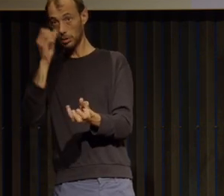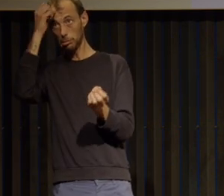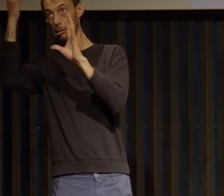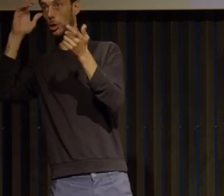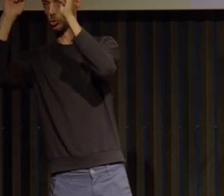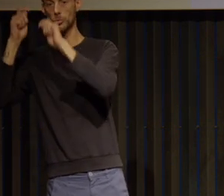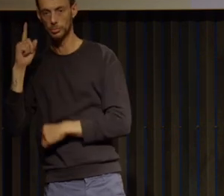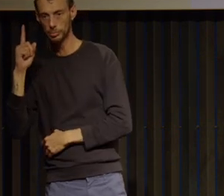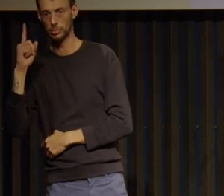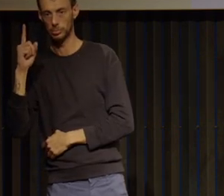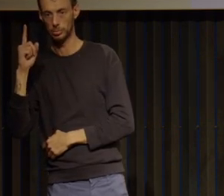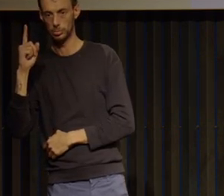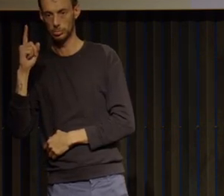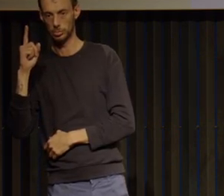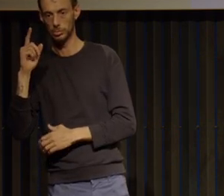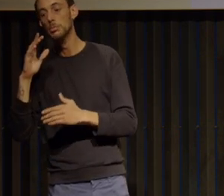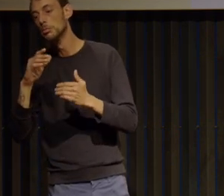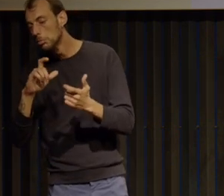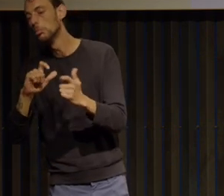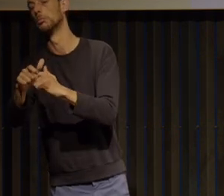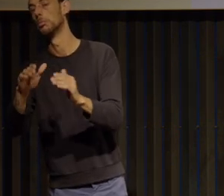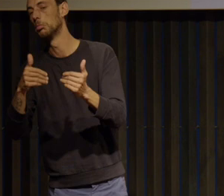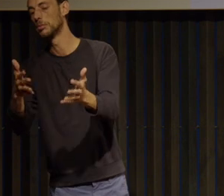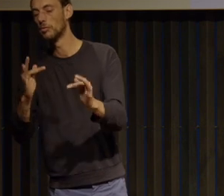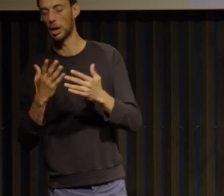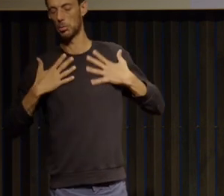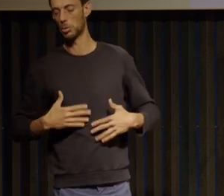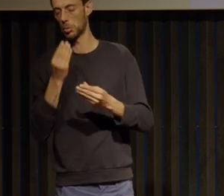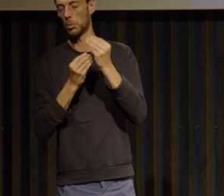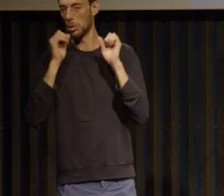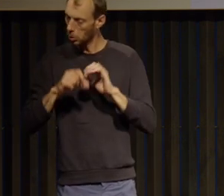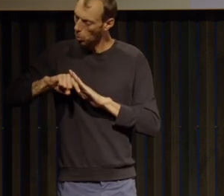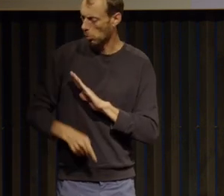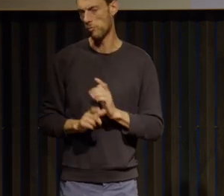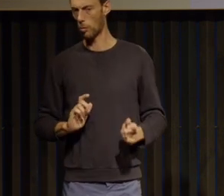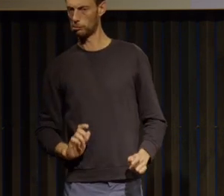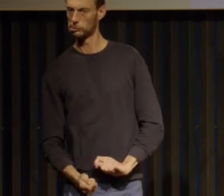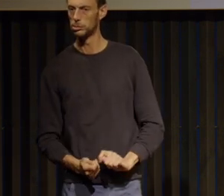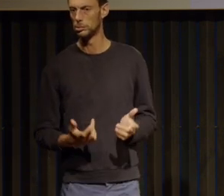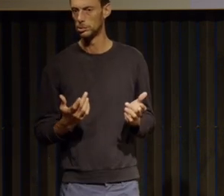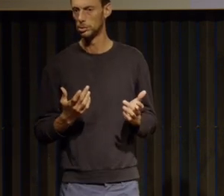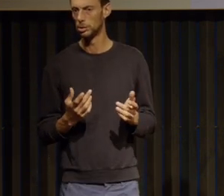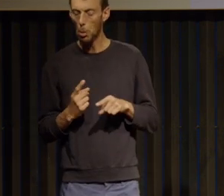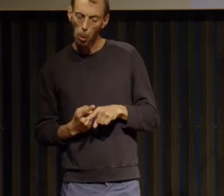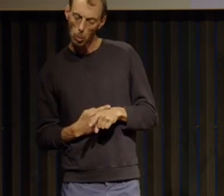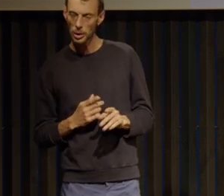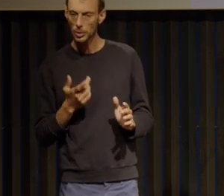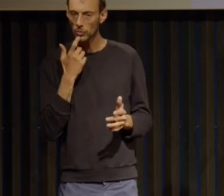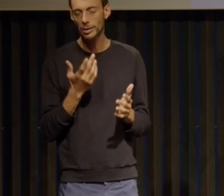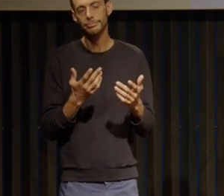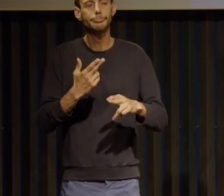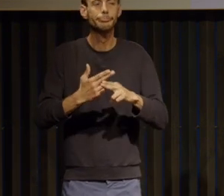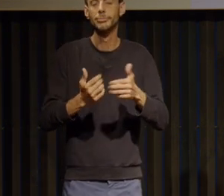modification du comportement alimentaire en profondeur avec des petites étapes ce que j'appelle des défis alimentaires où on va